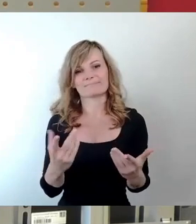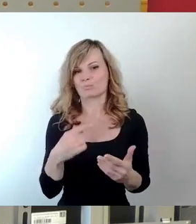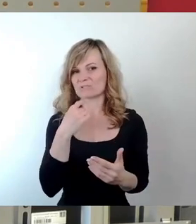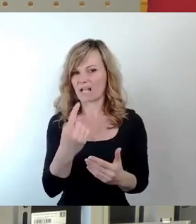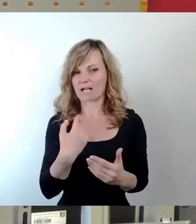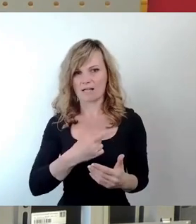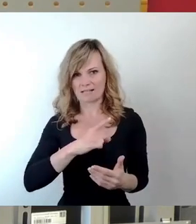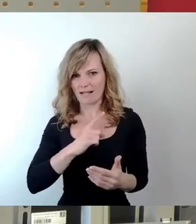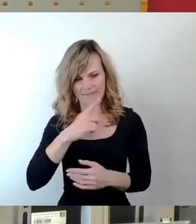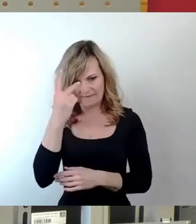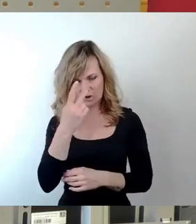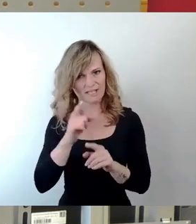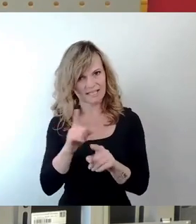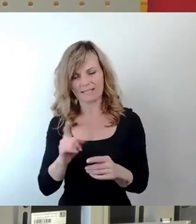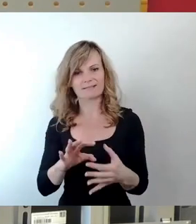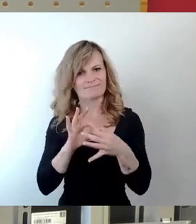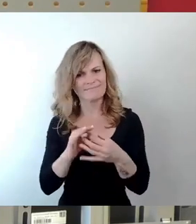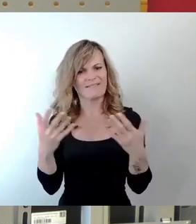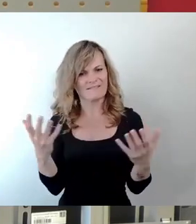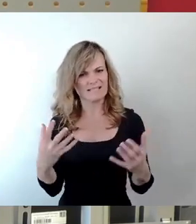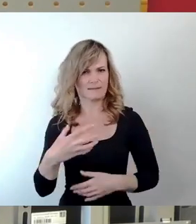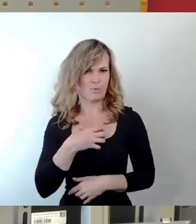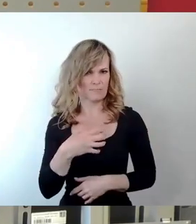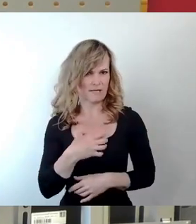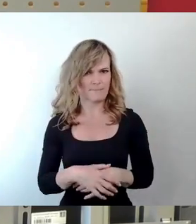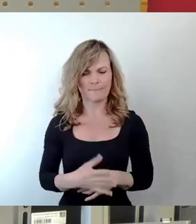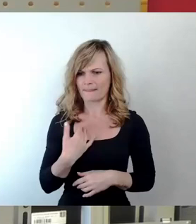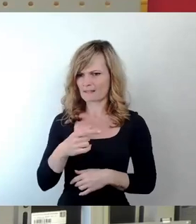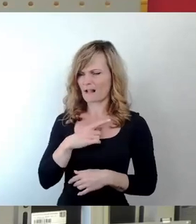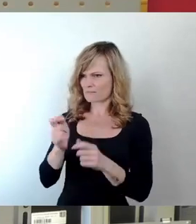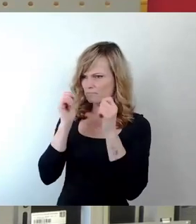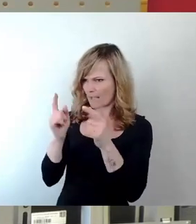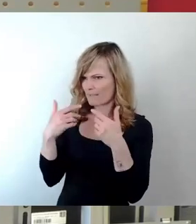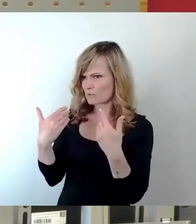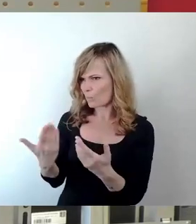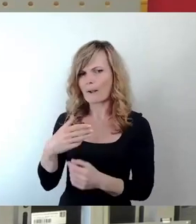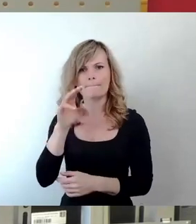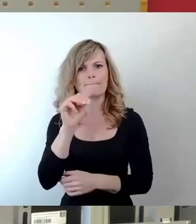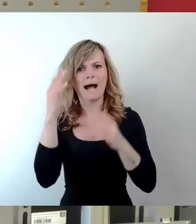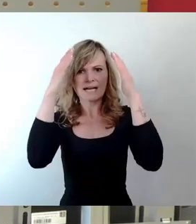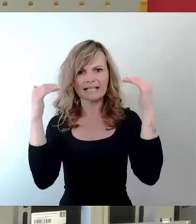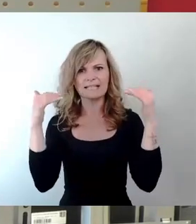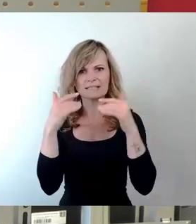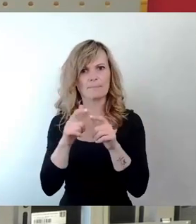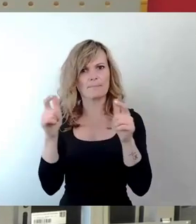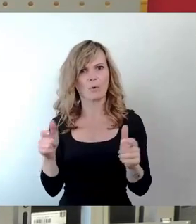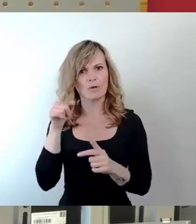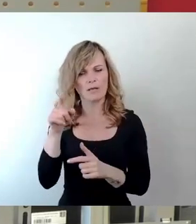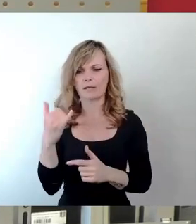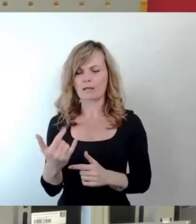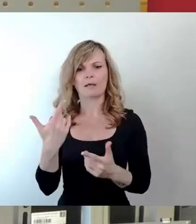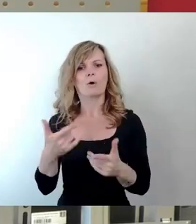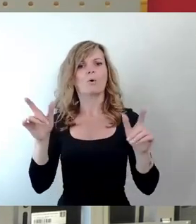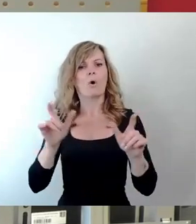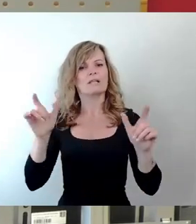einfach nicht verstehe, woran es hängt. Ich habe das jetzt sehr mit Erstaunen zur Kenntnis genommen. Auf der Marienbrücke wurde jetzt im Zuge der großen Konzertveranstaltung